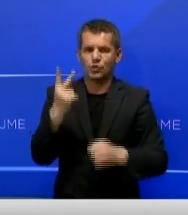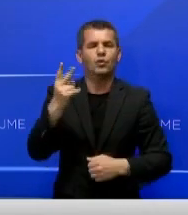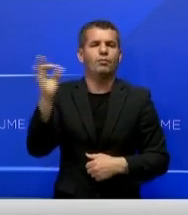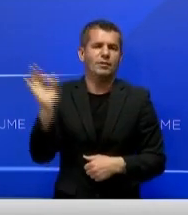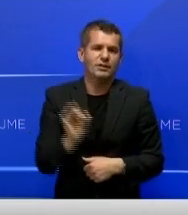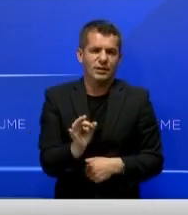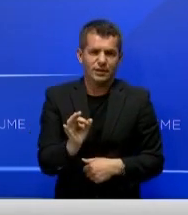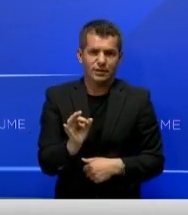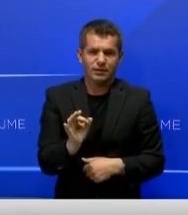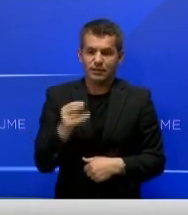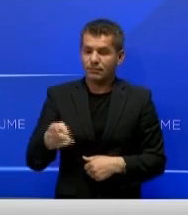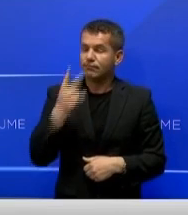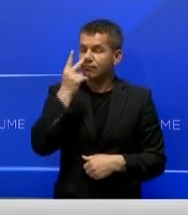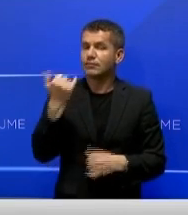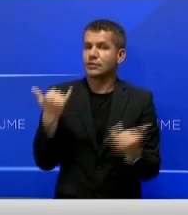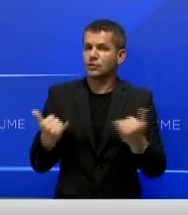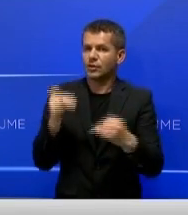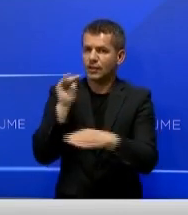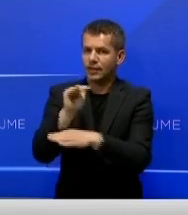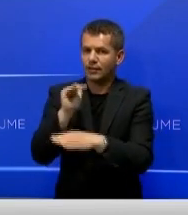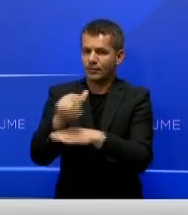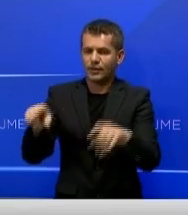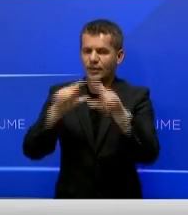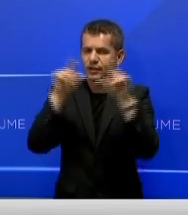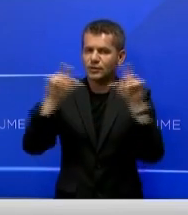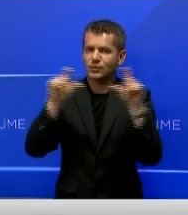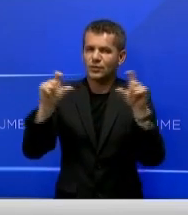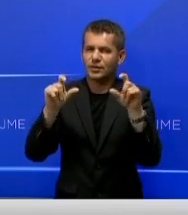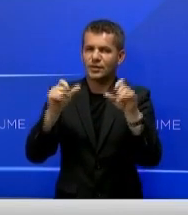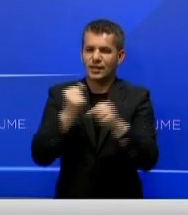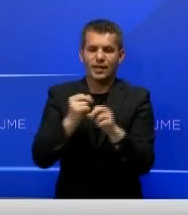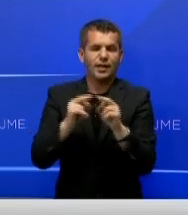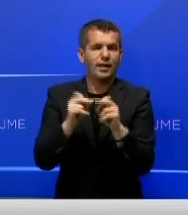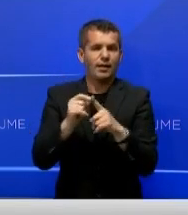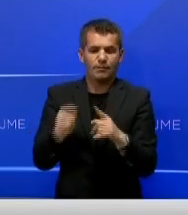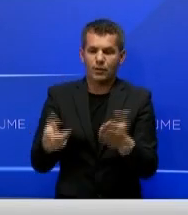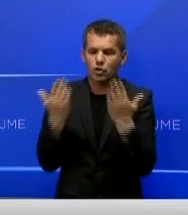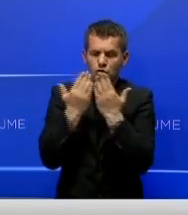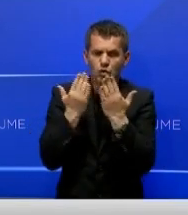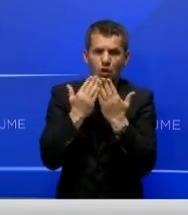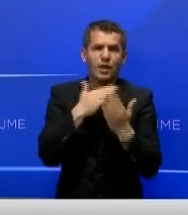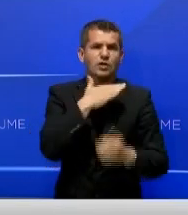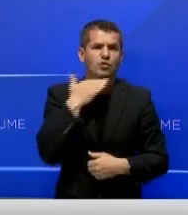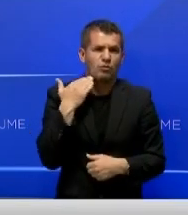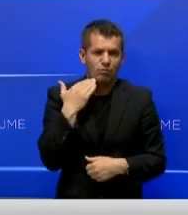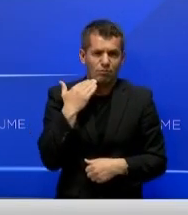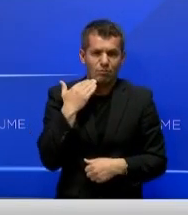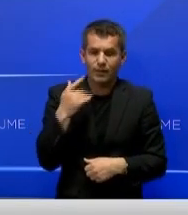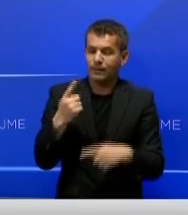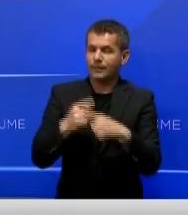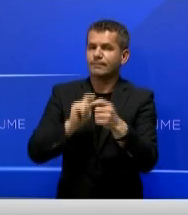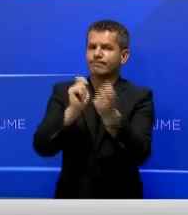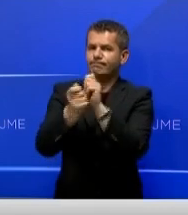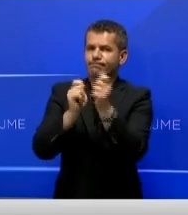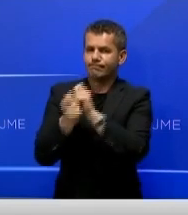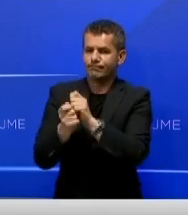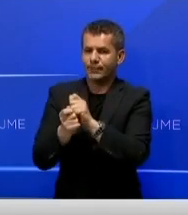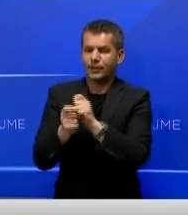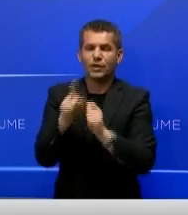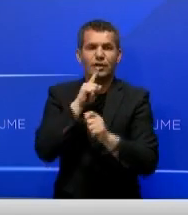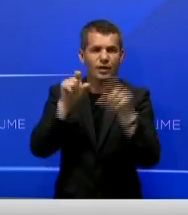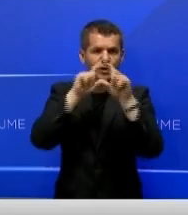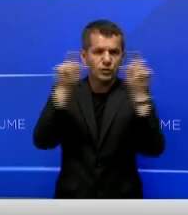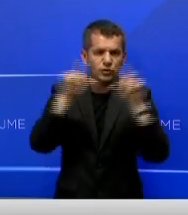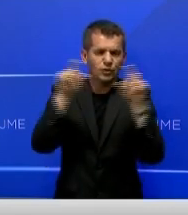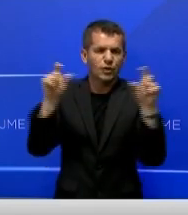2%. Kështu thuët në raportin e institutit GAP me temën Shkolla të Tepërta, ristrukturimi rjetit të institucioneve